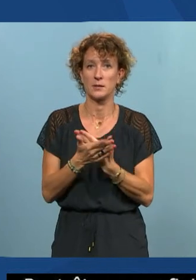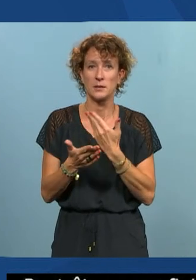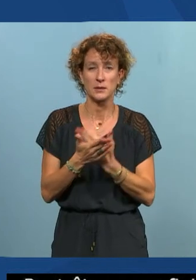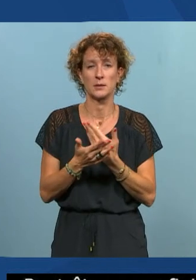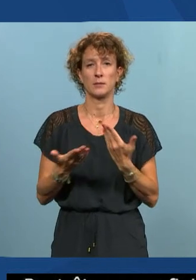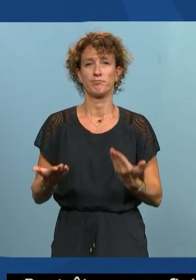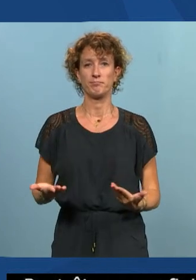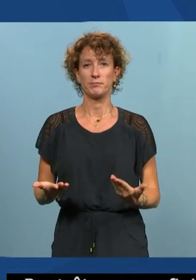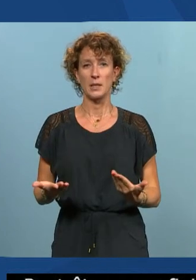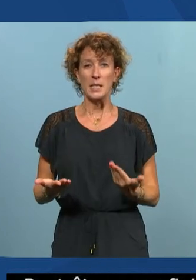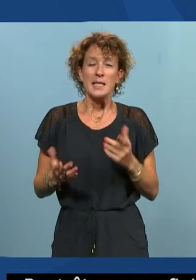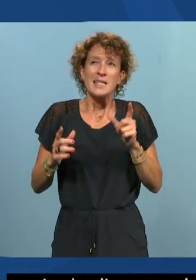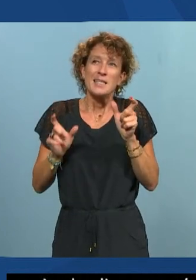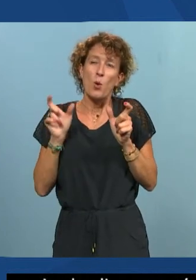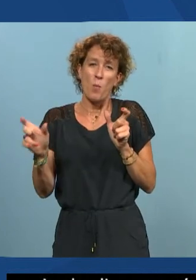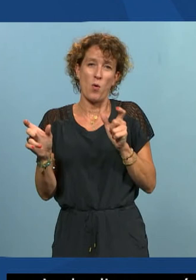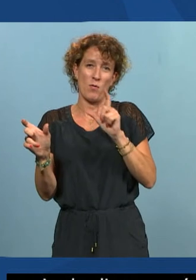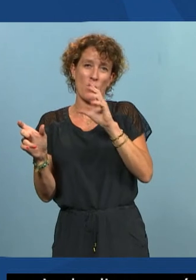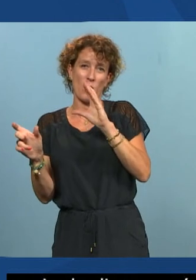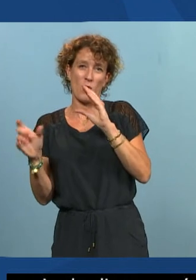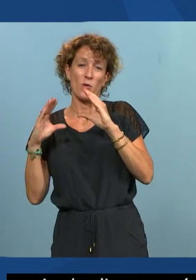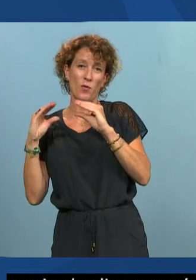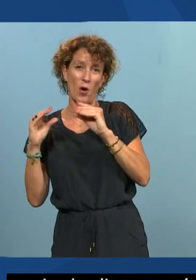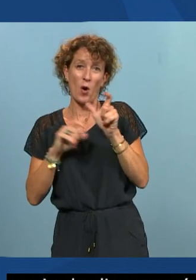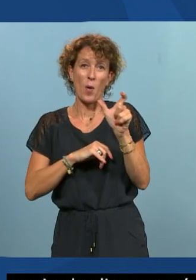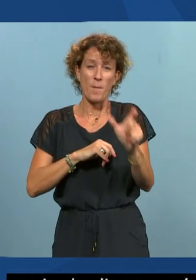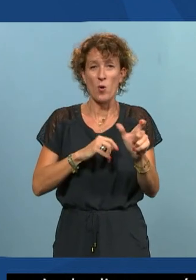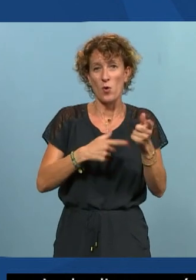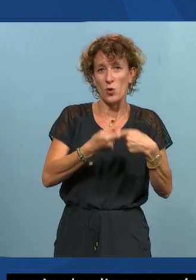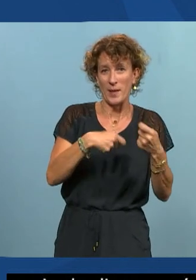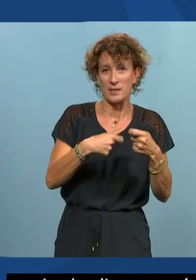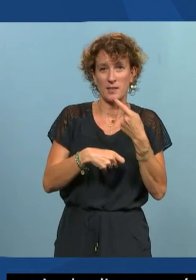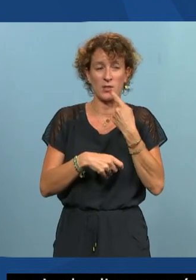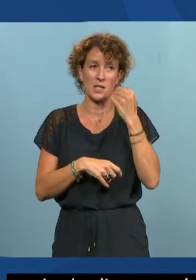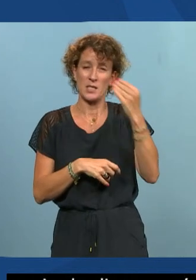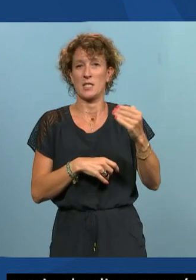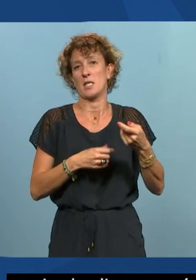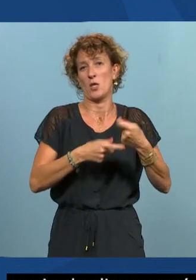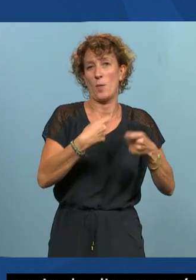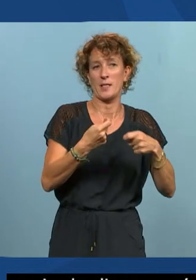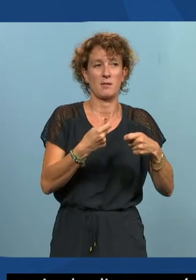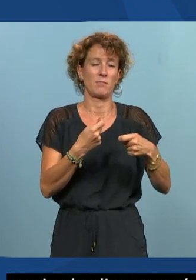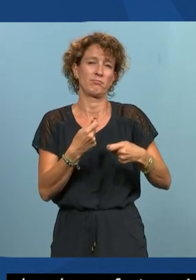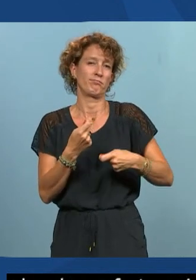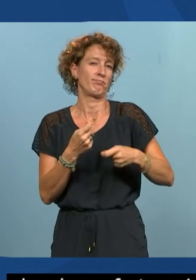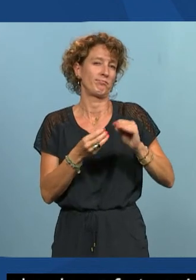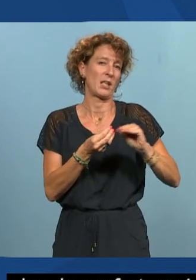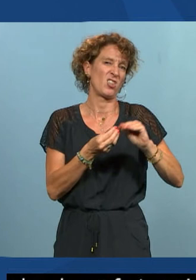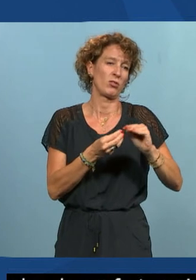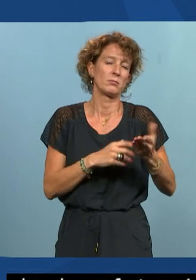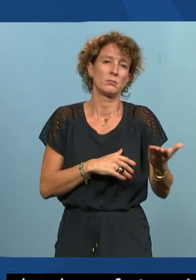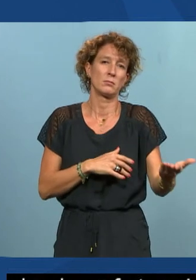en fait c'est le mot confort et le mot commerce c'est-à que quand il y a un abus en termes commercial c'est-à-dire qu'on fait prendre des vestiges pour des lanternes pour être un peu plus trivial